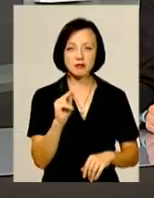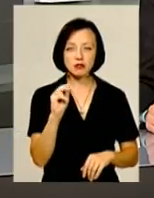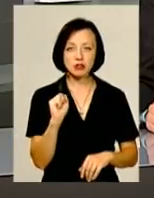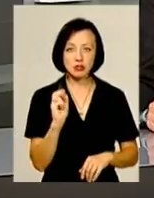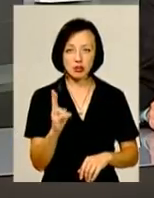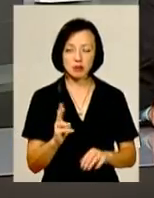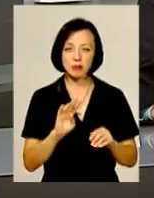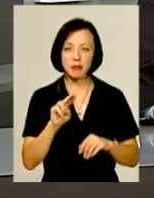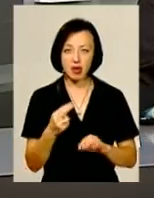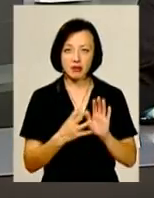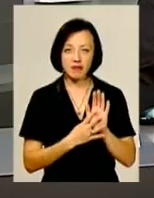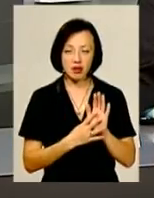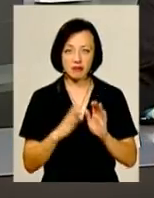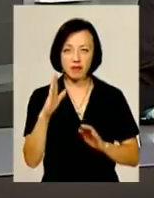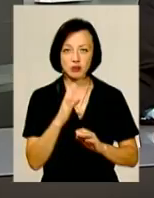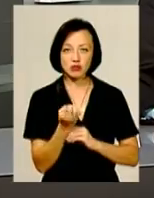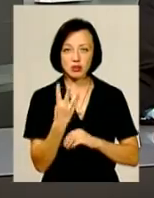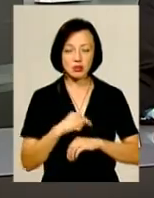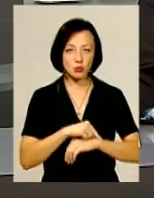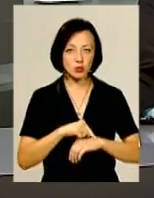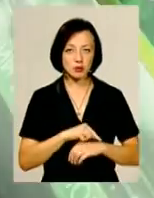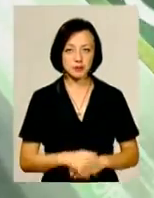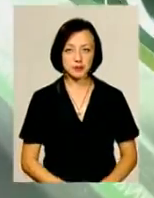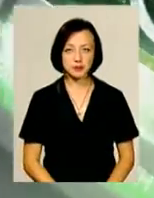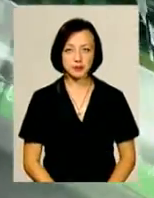п'ятницю, 9 вересня о 14-й годині.